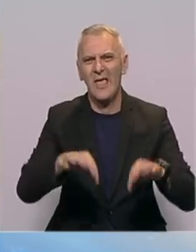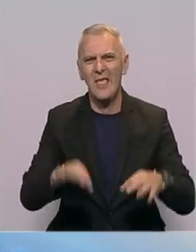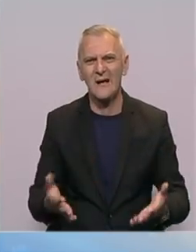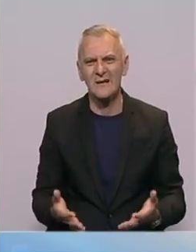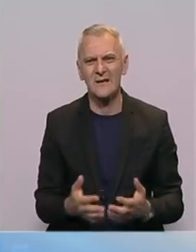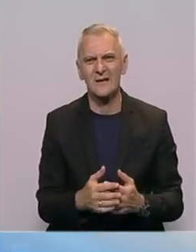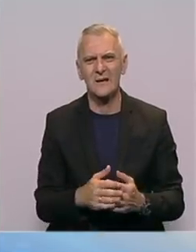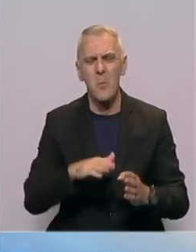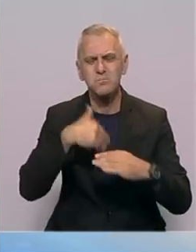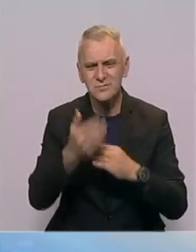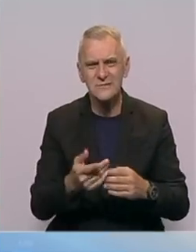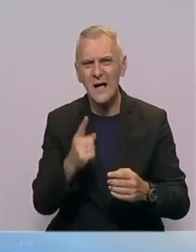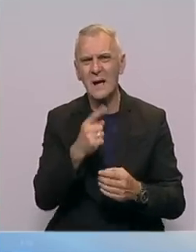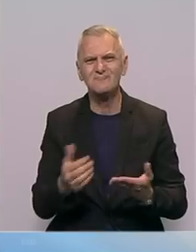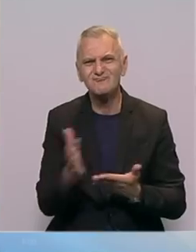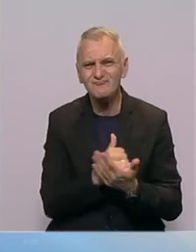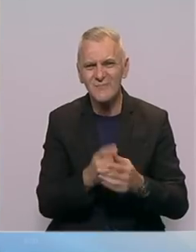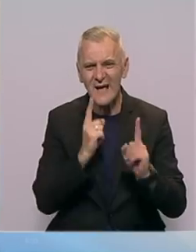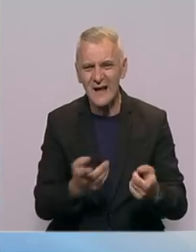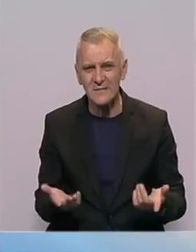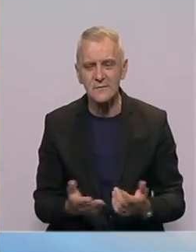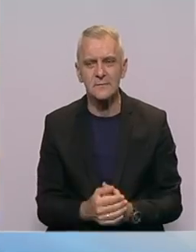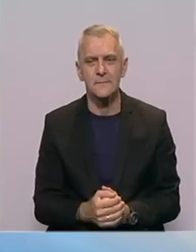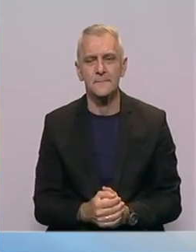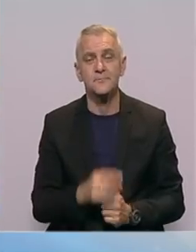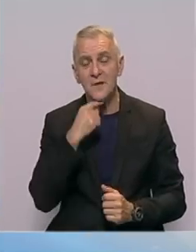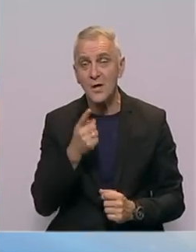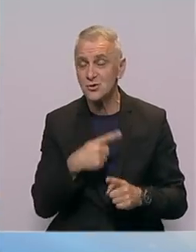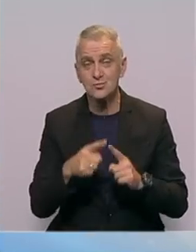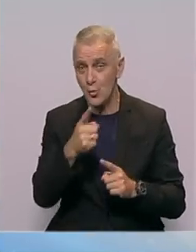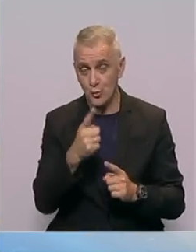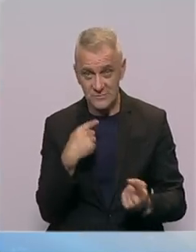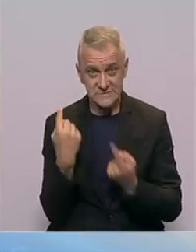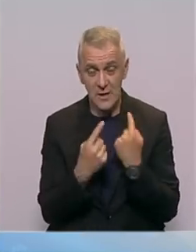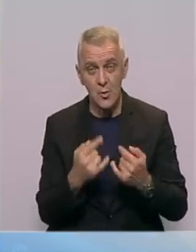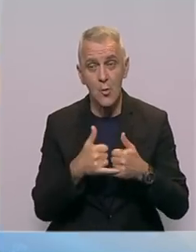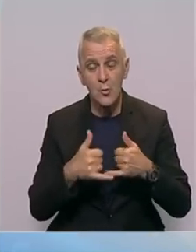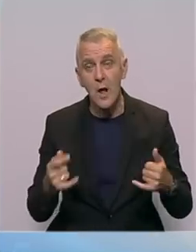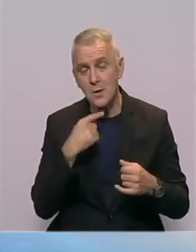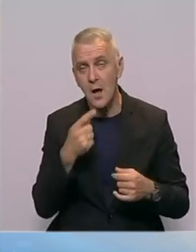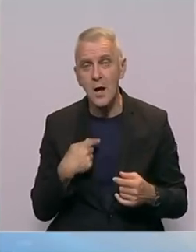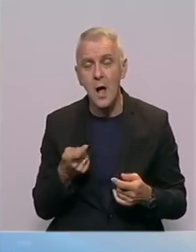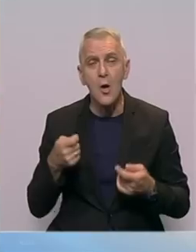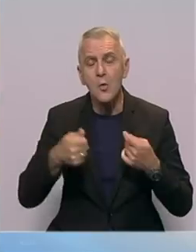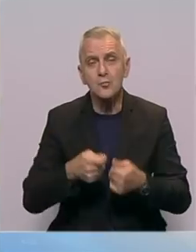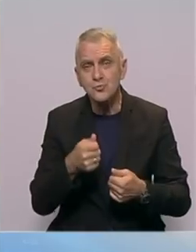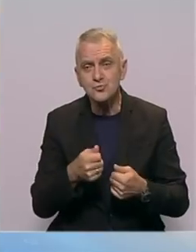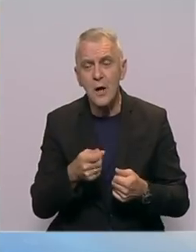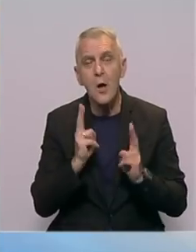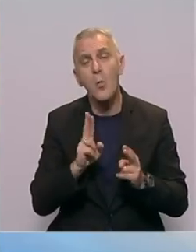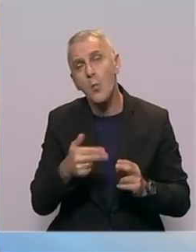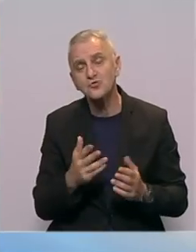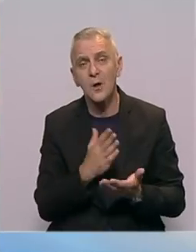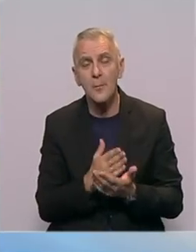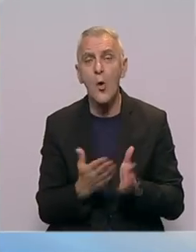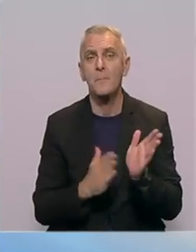ovih podratnih, profitirskih, svega toga. Mirko zaključuje da je izbog takvog stanja u gradu odlučio uložiti svoja mala sredstva kako bi možda